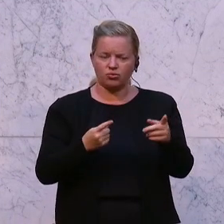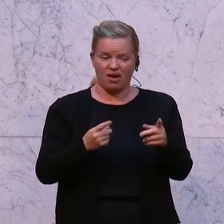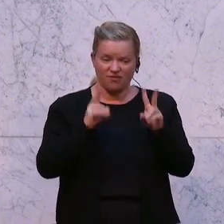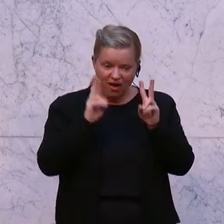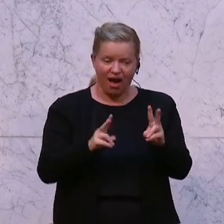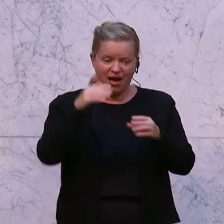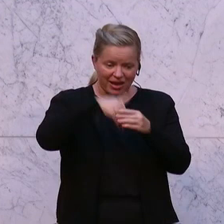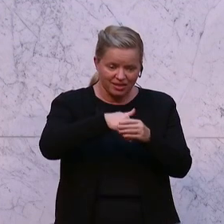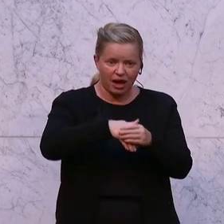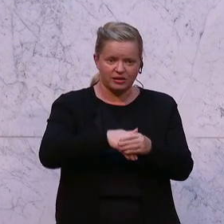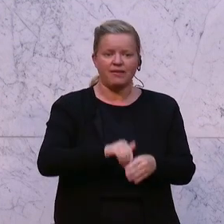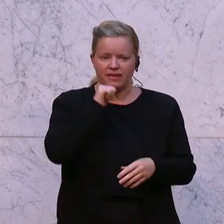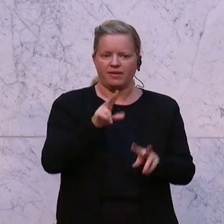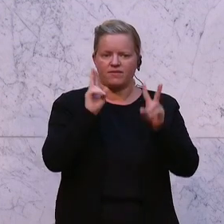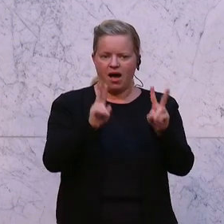Unwahrheit.